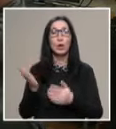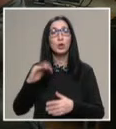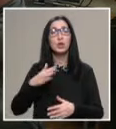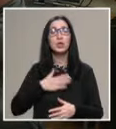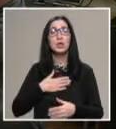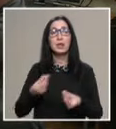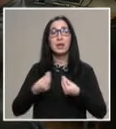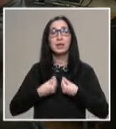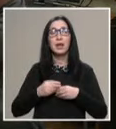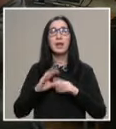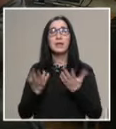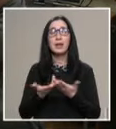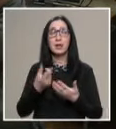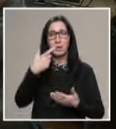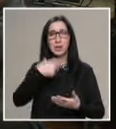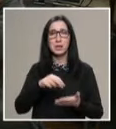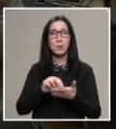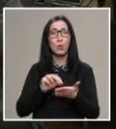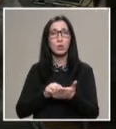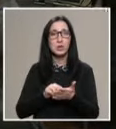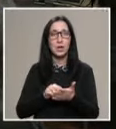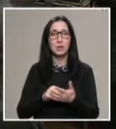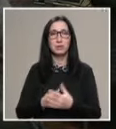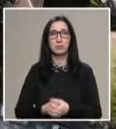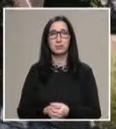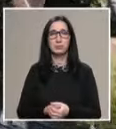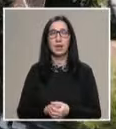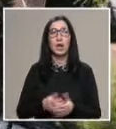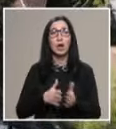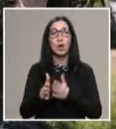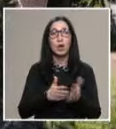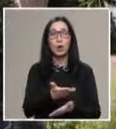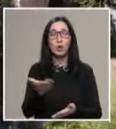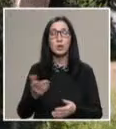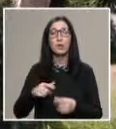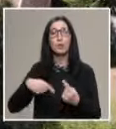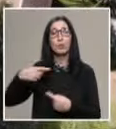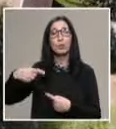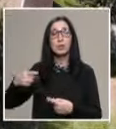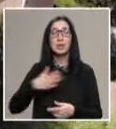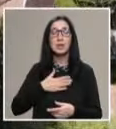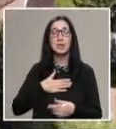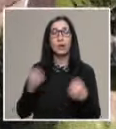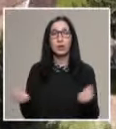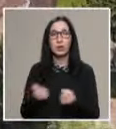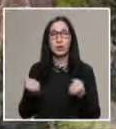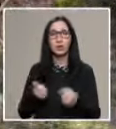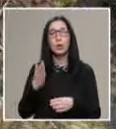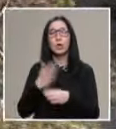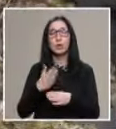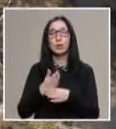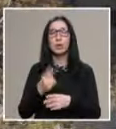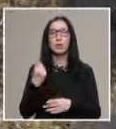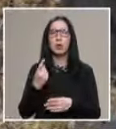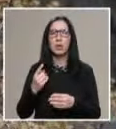ще ми даде някаква самооценка, както за мен, така и на колегите. Хората в процеса на своята дейност достигат до